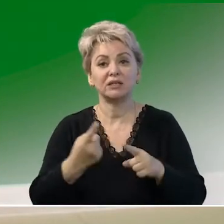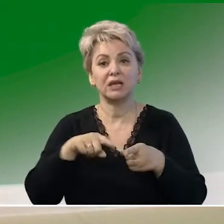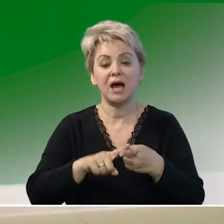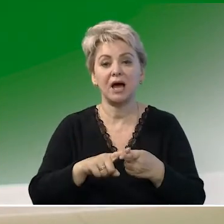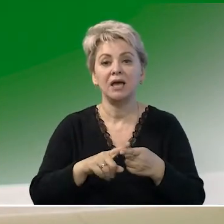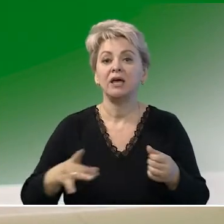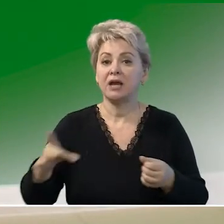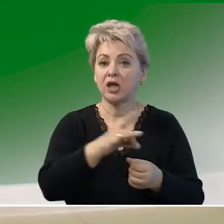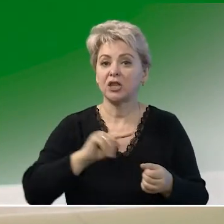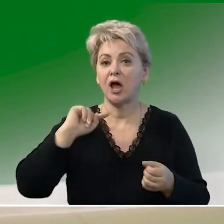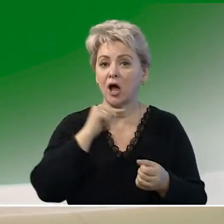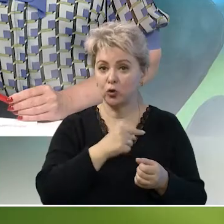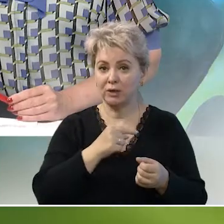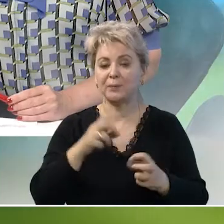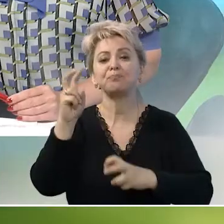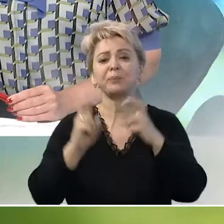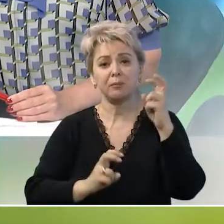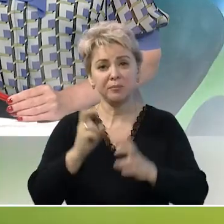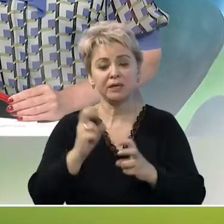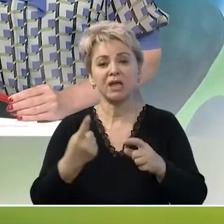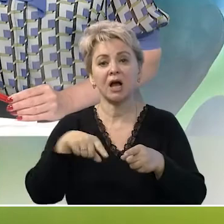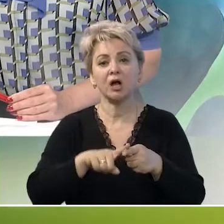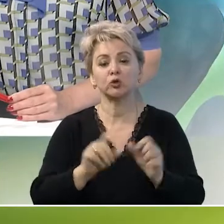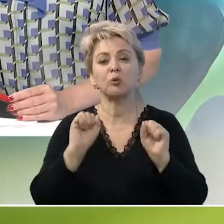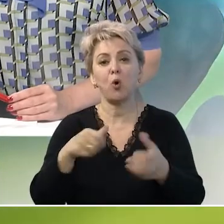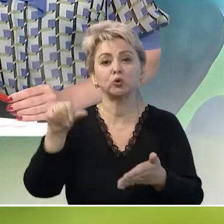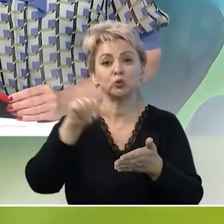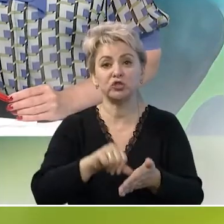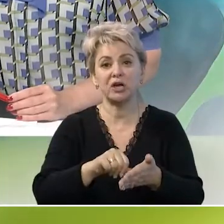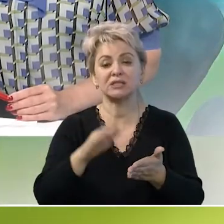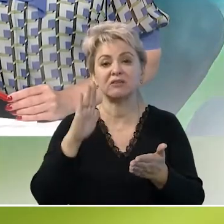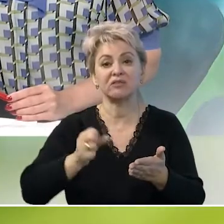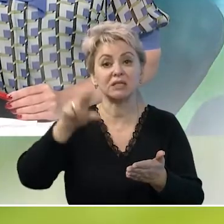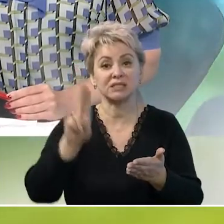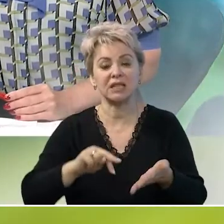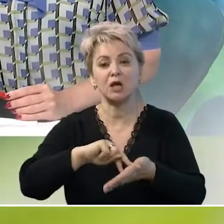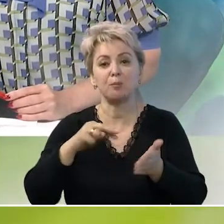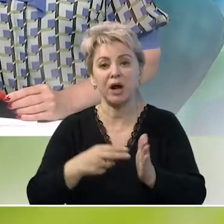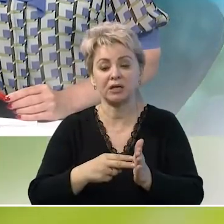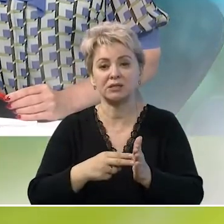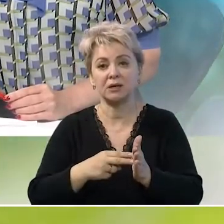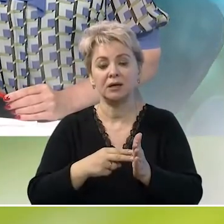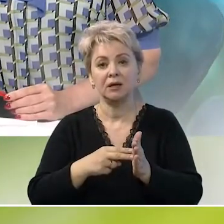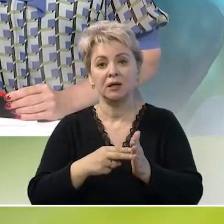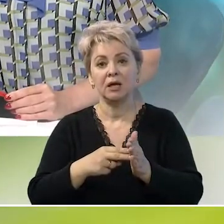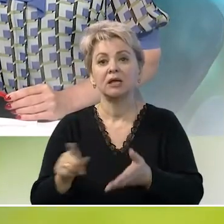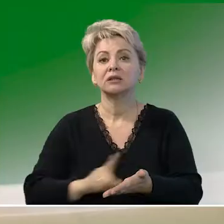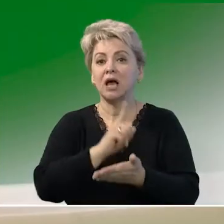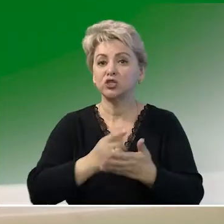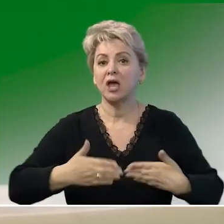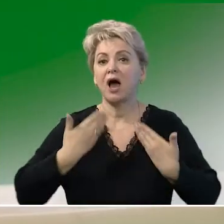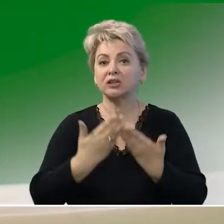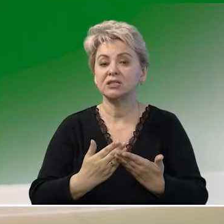для региональной экономики. Предприятия, которые могут участвовать в национальном проекте, должны